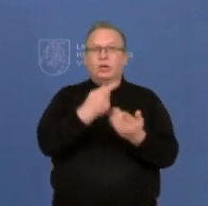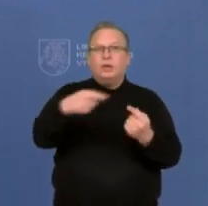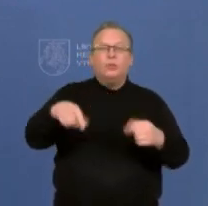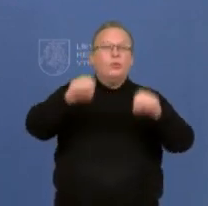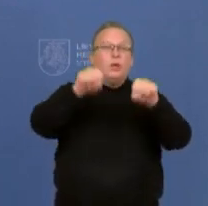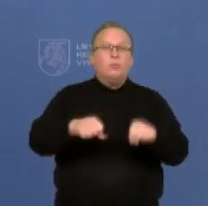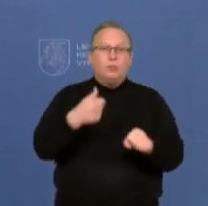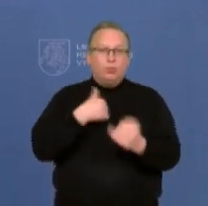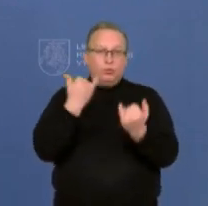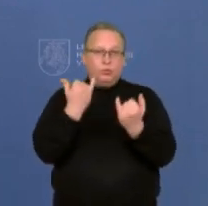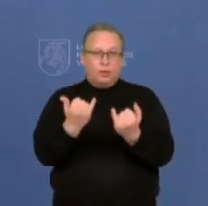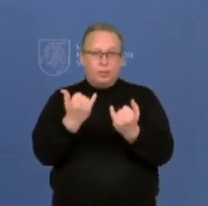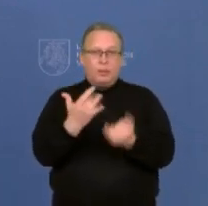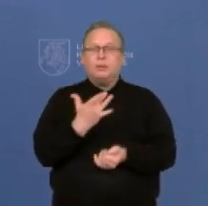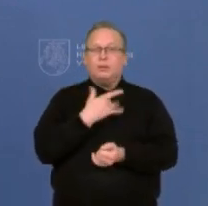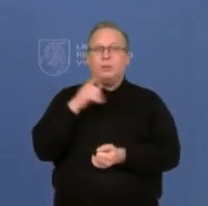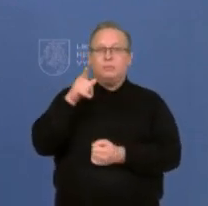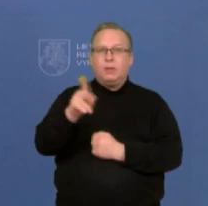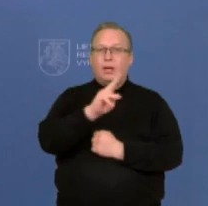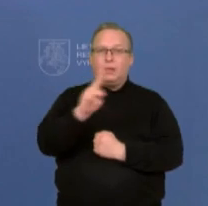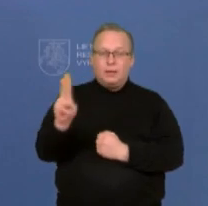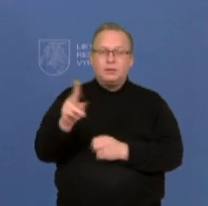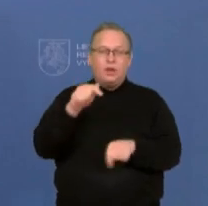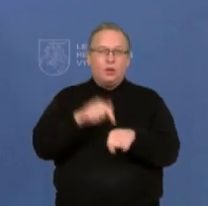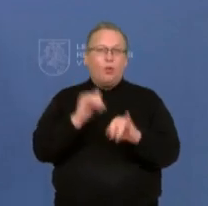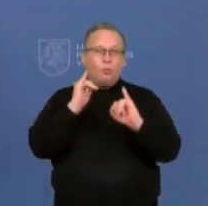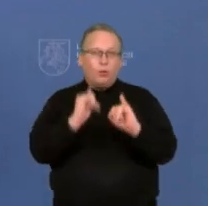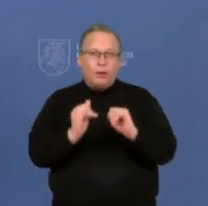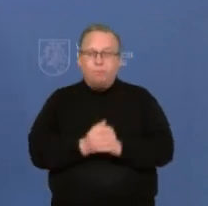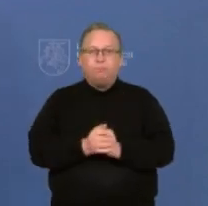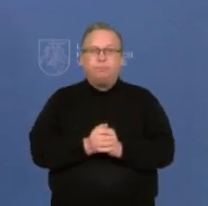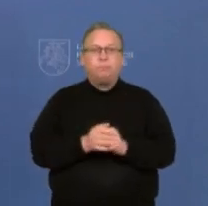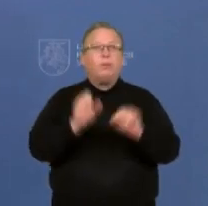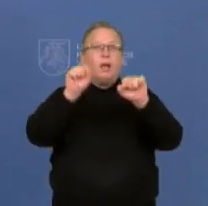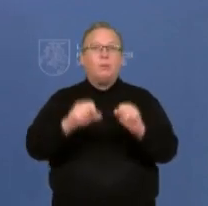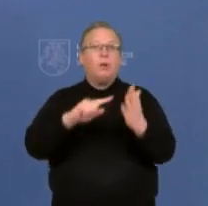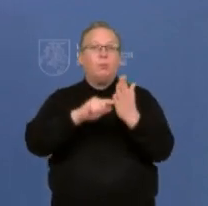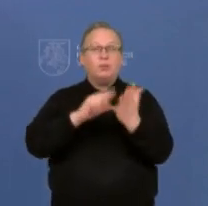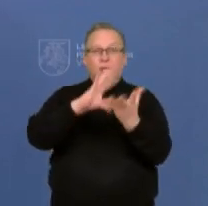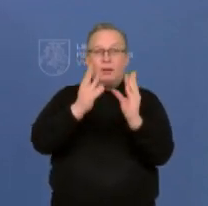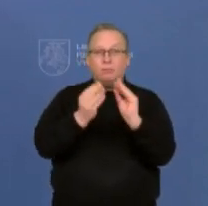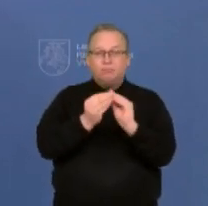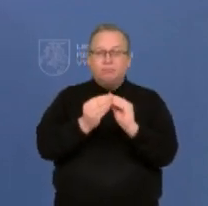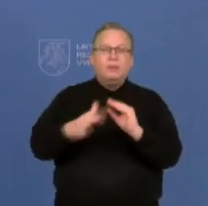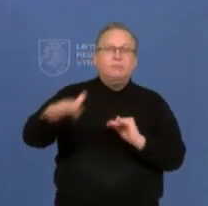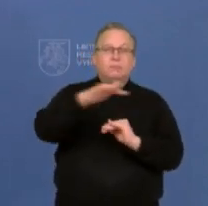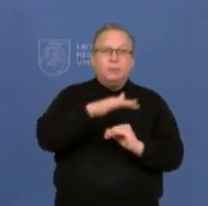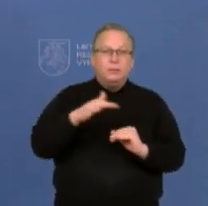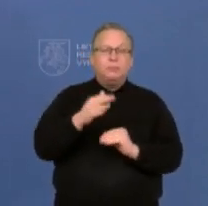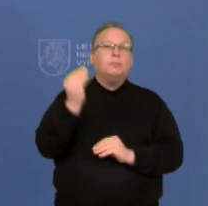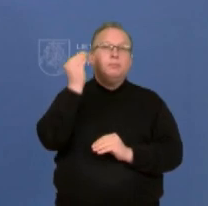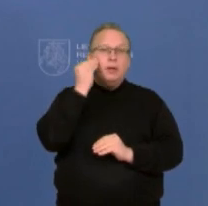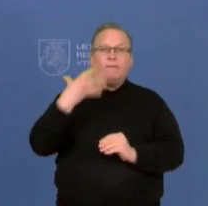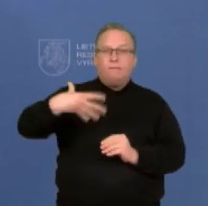mūsų dabar žvilgsnis būtent į simptominius. Ir tesant galimybių paso tema, apskritai, na, plačiaja prasme taikymas jo